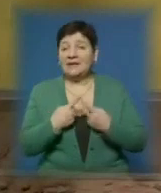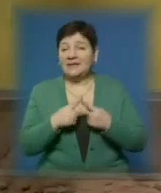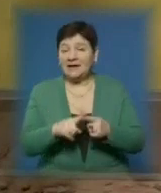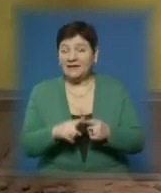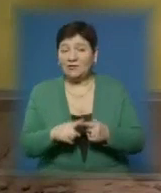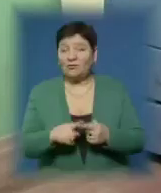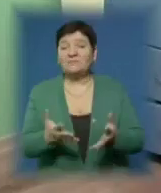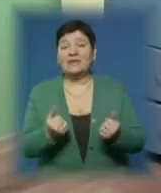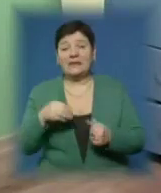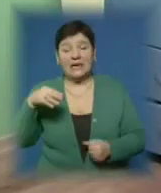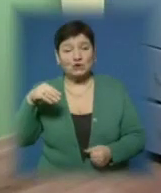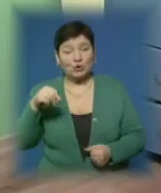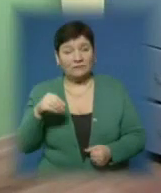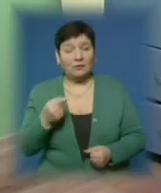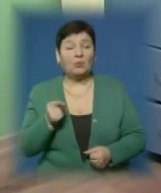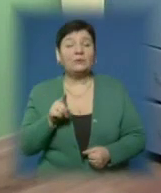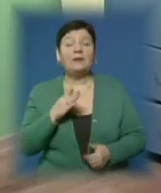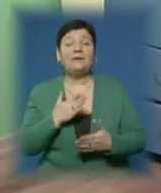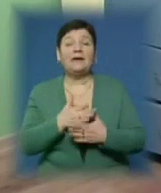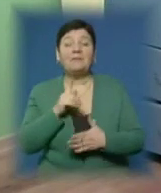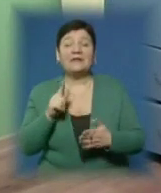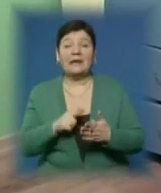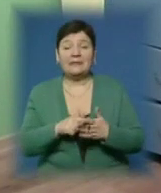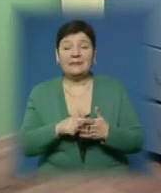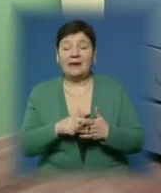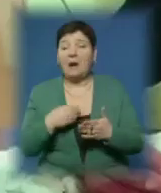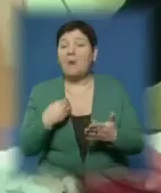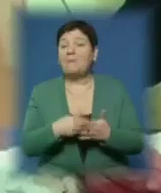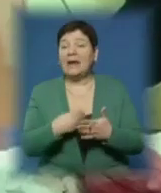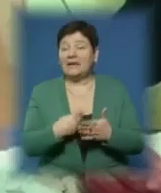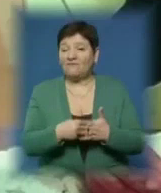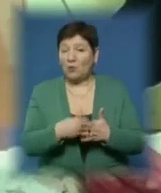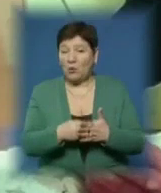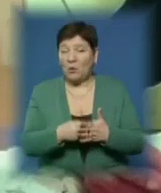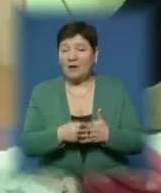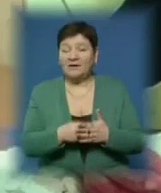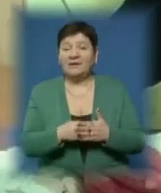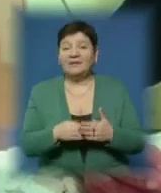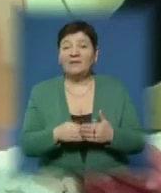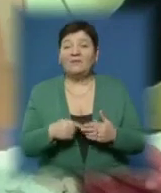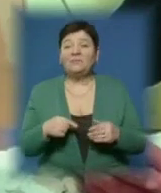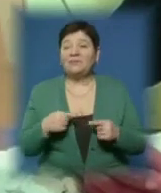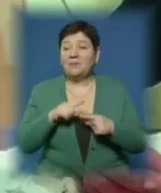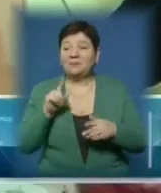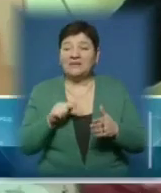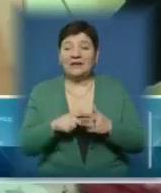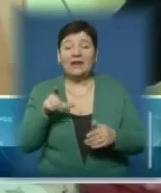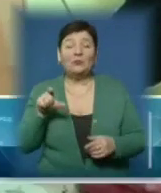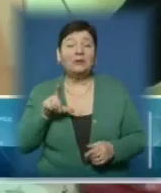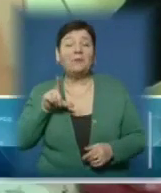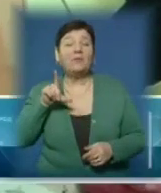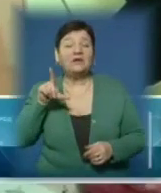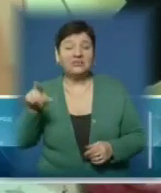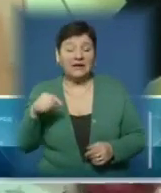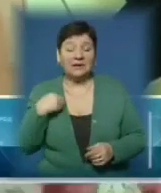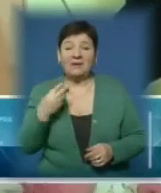забрали із Солотвіна. Утім, є питання майнового характеру. Нас переселили, нам дали ключі, сказали, люди, переїжджайте. Ми